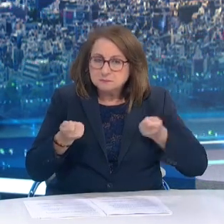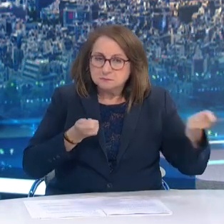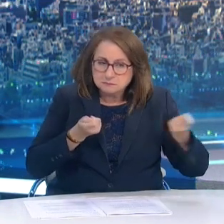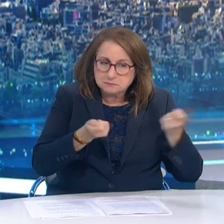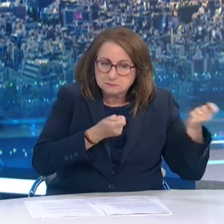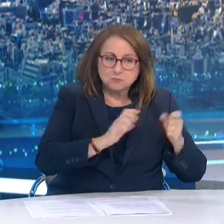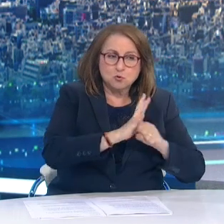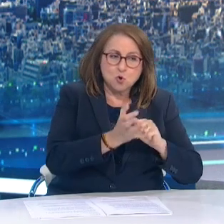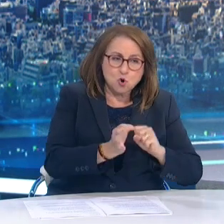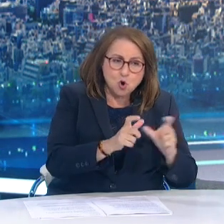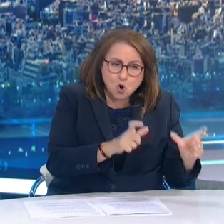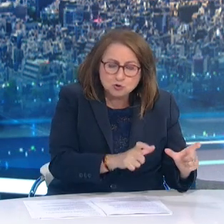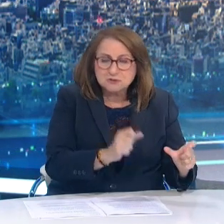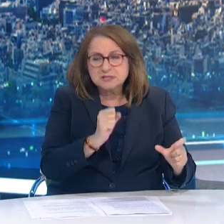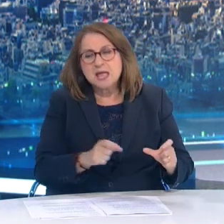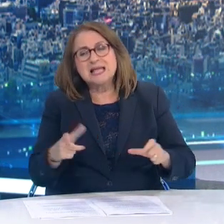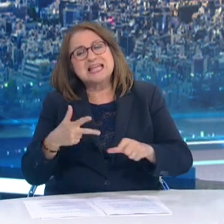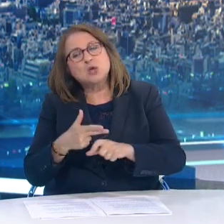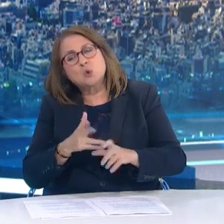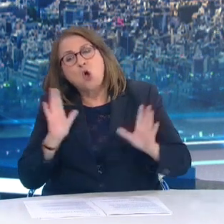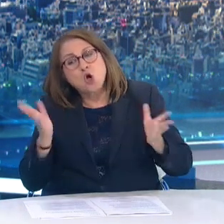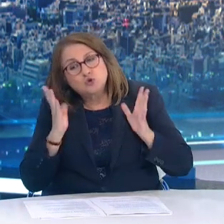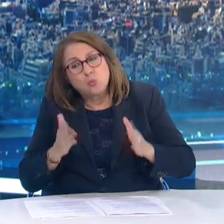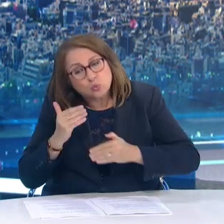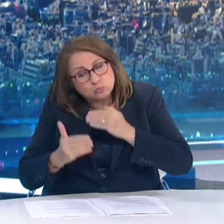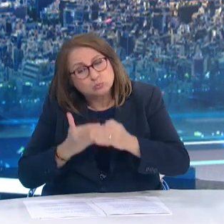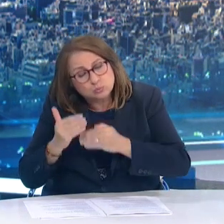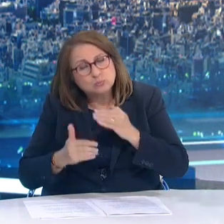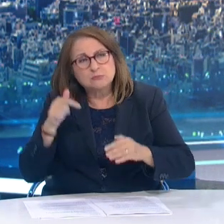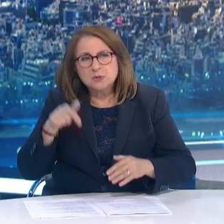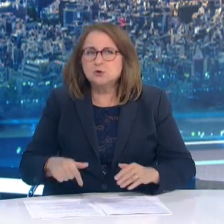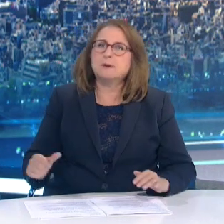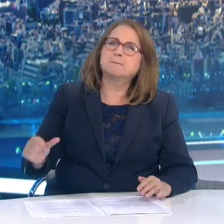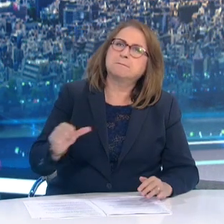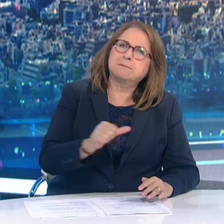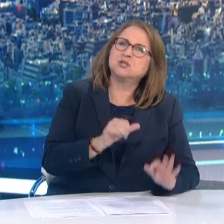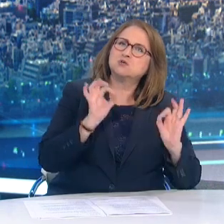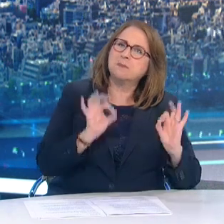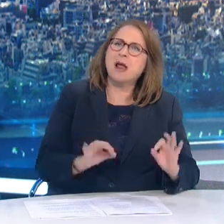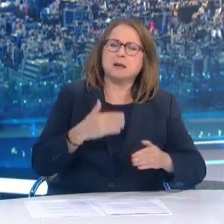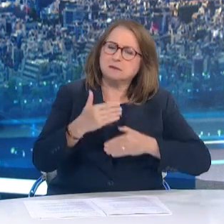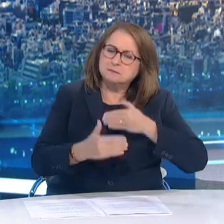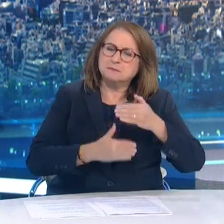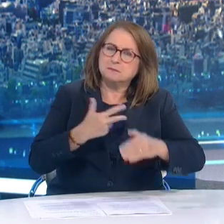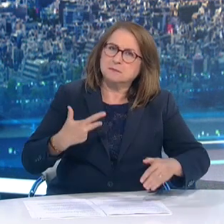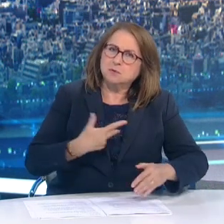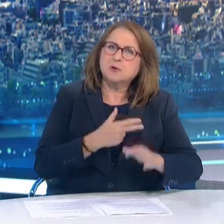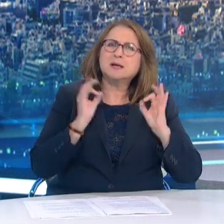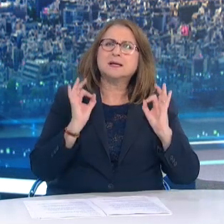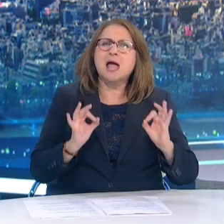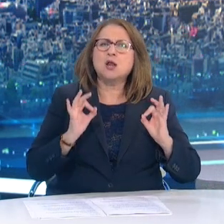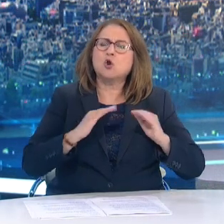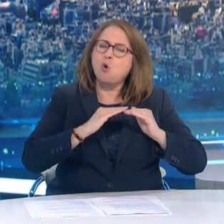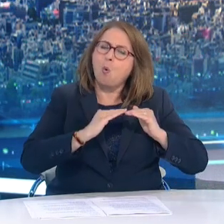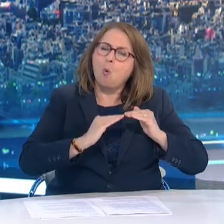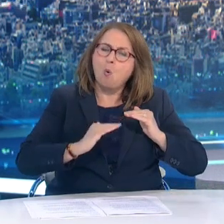ομαλά πάλι οι χειρουργικές αίθουσες Και να εξυπηρετηθούν οι συμπολίτες μας Και υπάρχει και μια προτεραιοποίηση